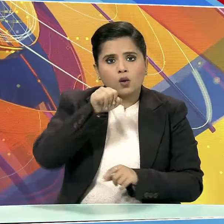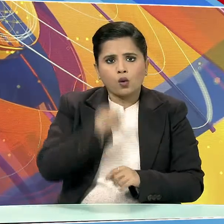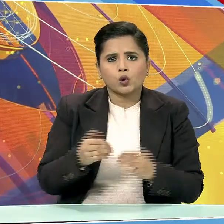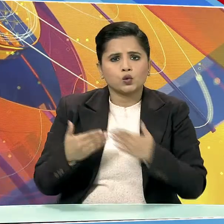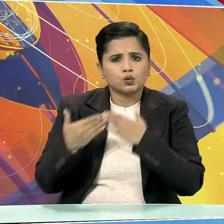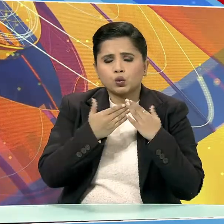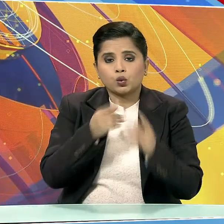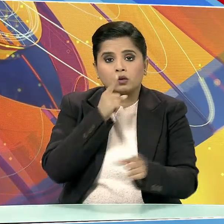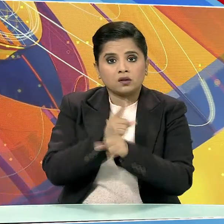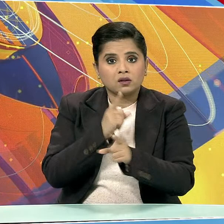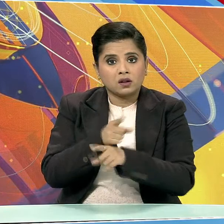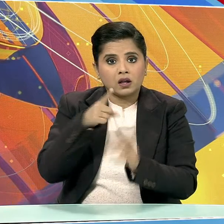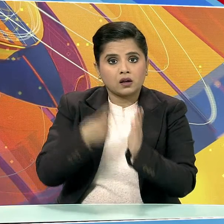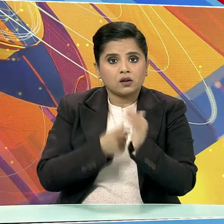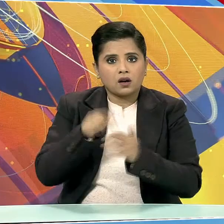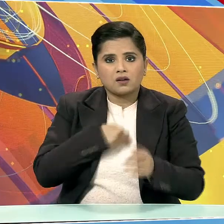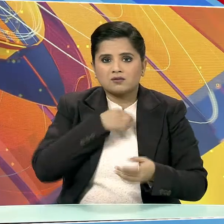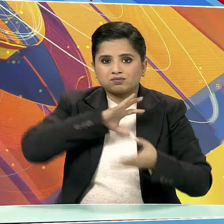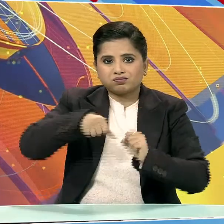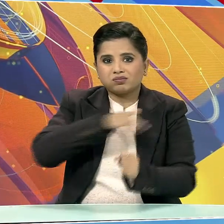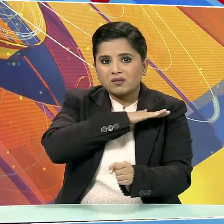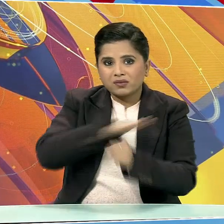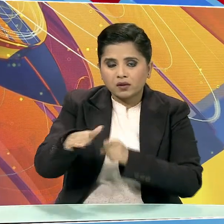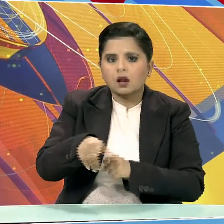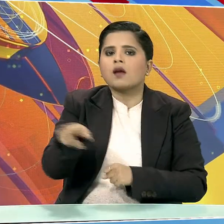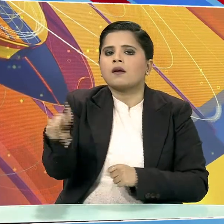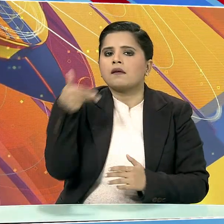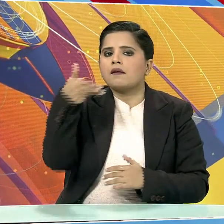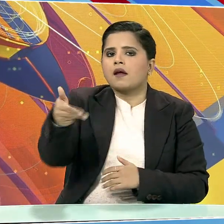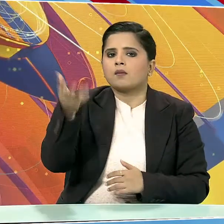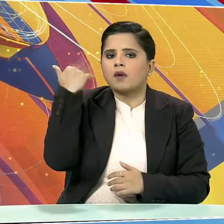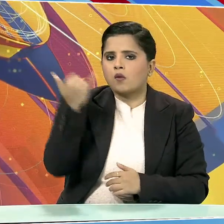सिक्षिका रजनी बाला की हत्या का मुख्या रुपी है।